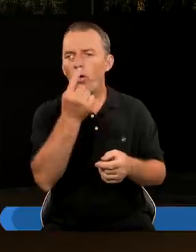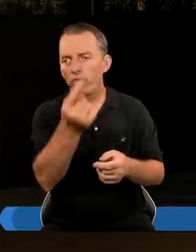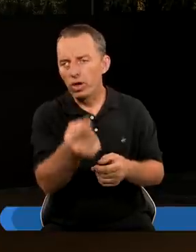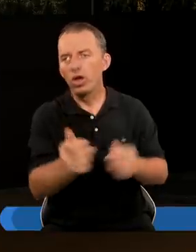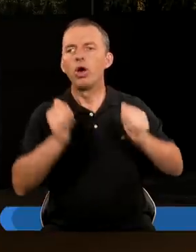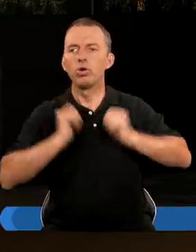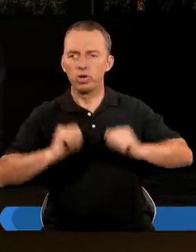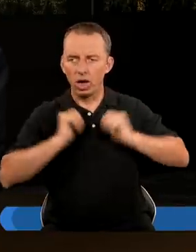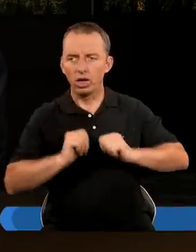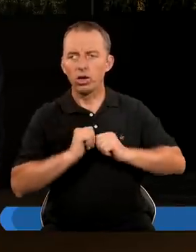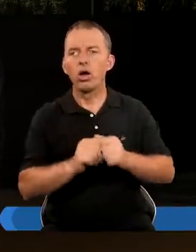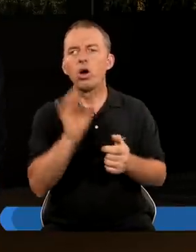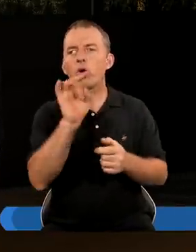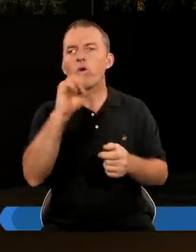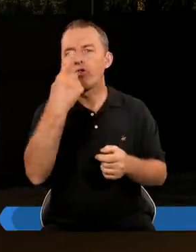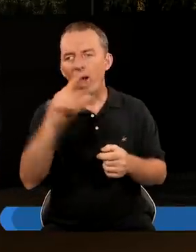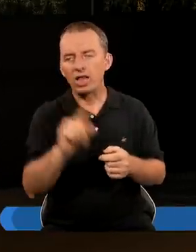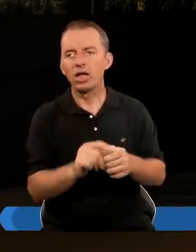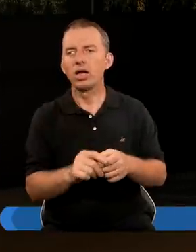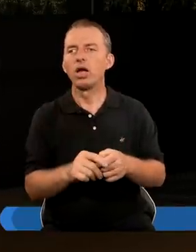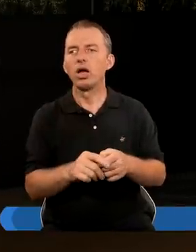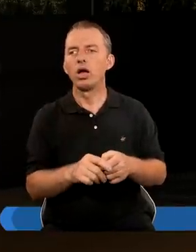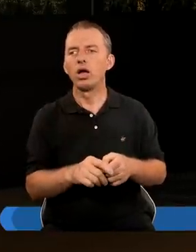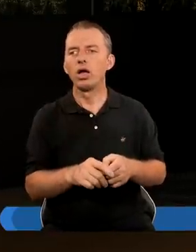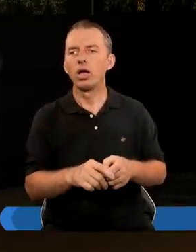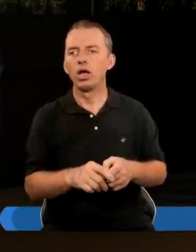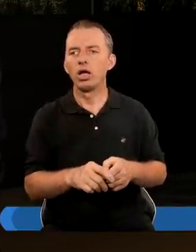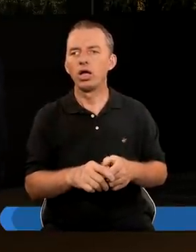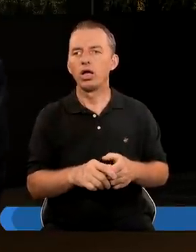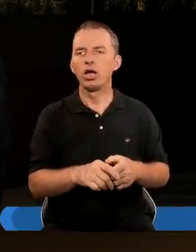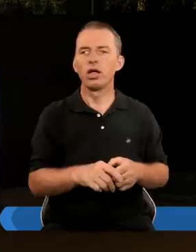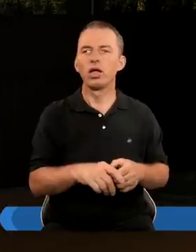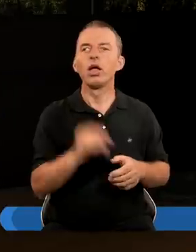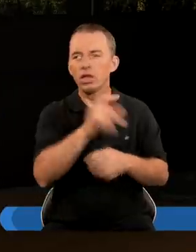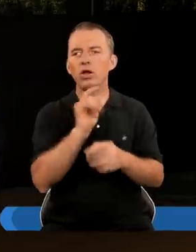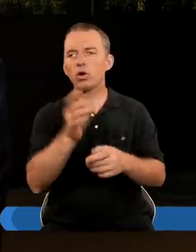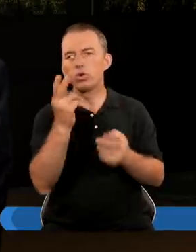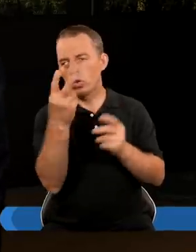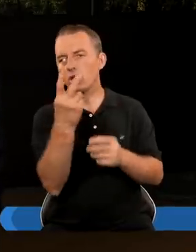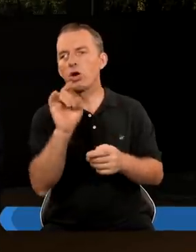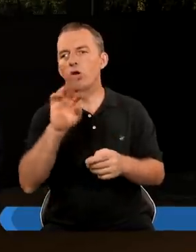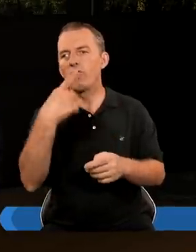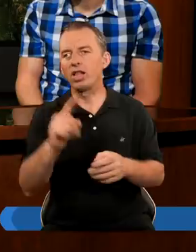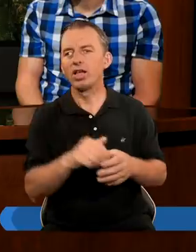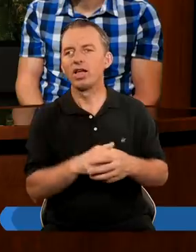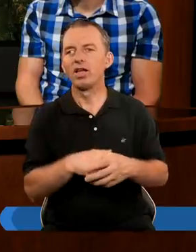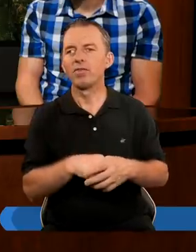powiedzieli Że czeka nas Drugi Grunwald To spodziewamy się O Wembley Mówimy czasami Że to jest drugi Grunwald